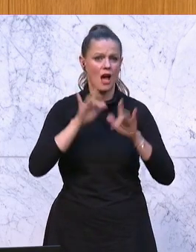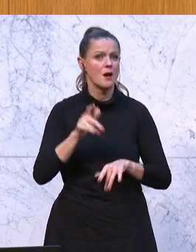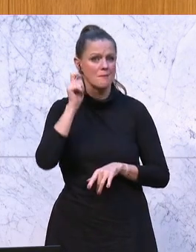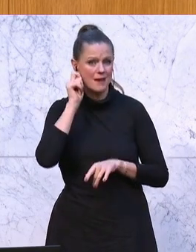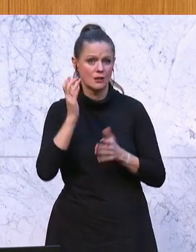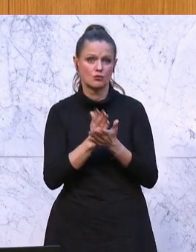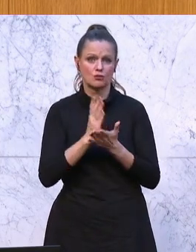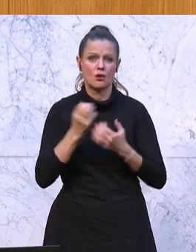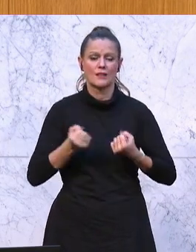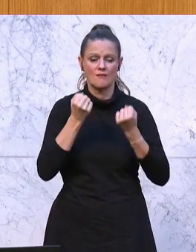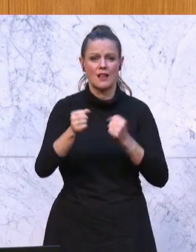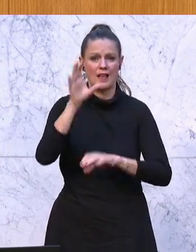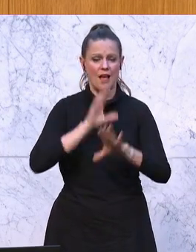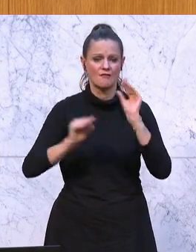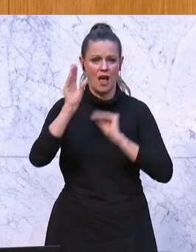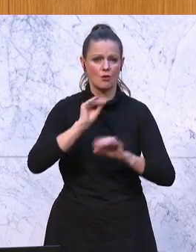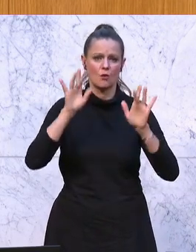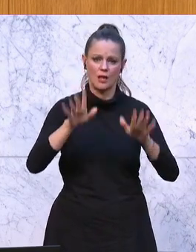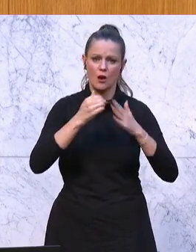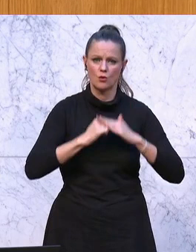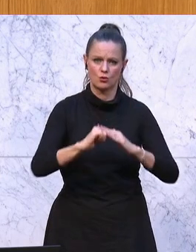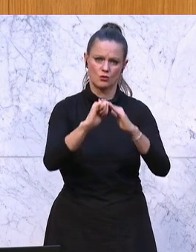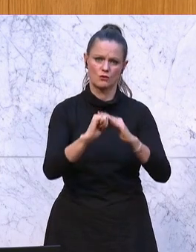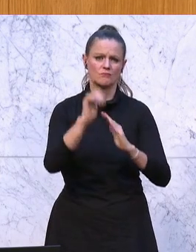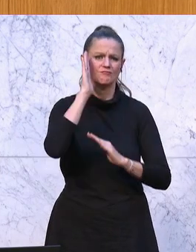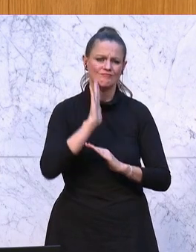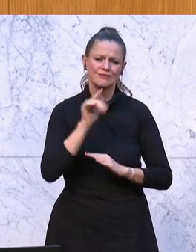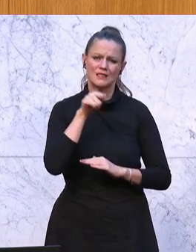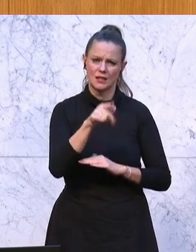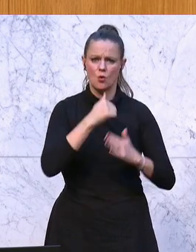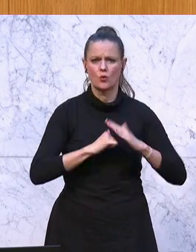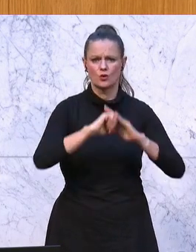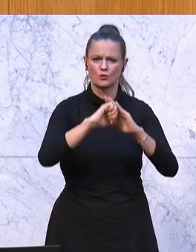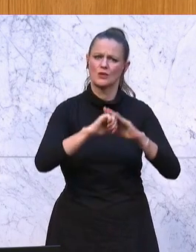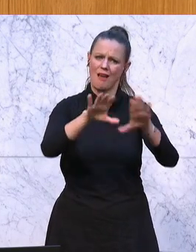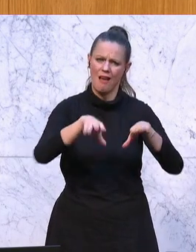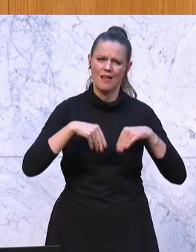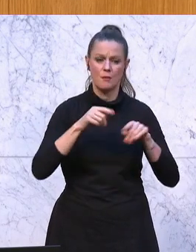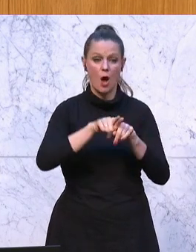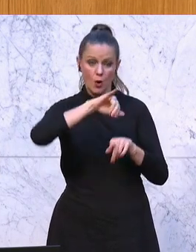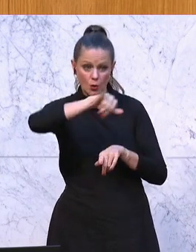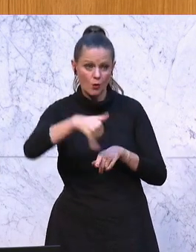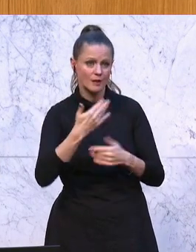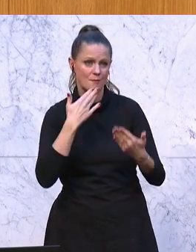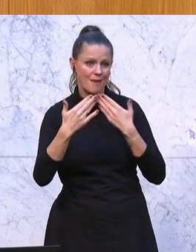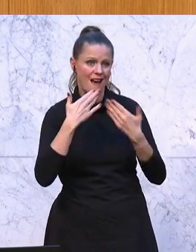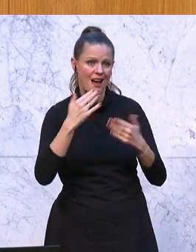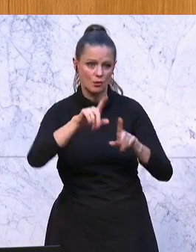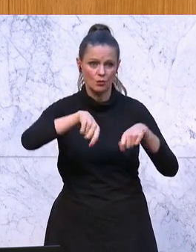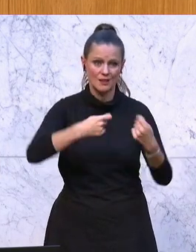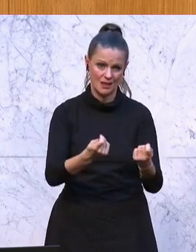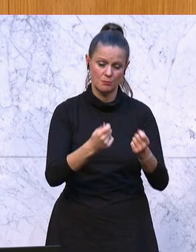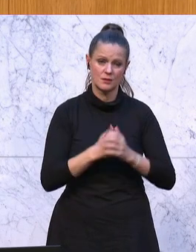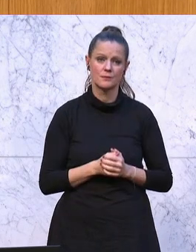haben, zu unterstützen. Bitte nehmen Sie auch diese Unterstützung in Anspruch. Sie werden dort auch juristisch beraten und